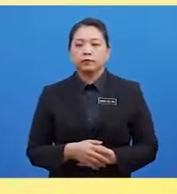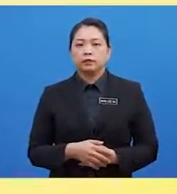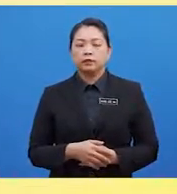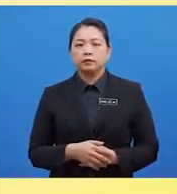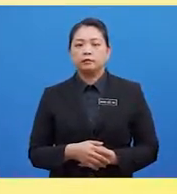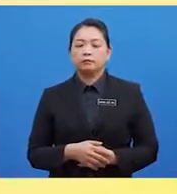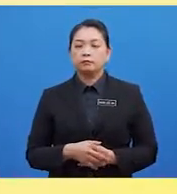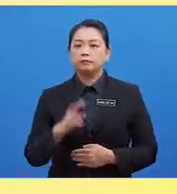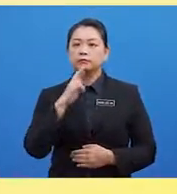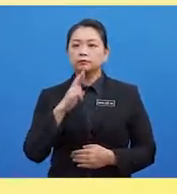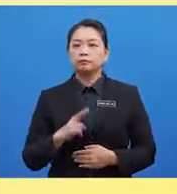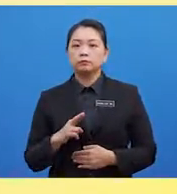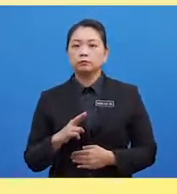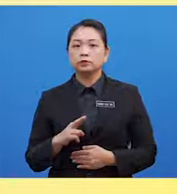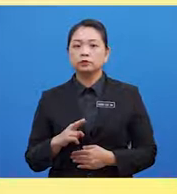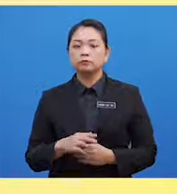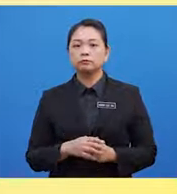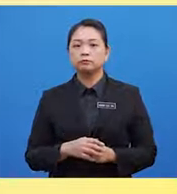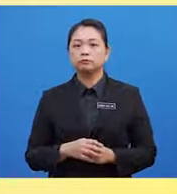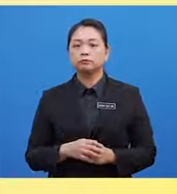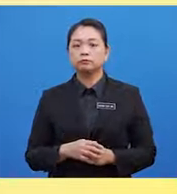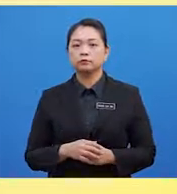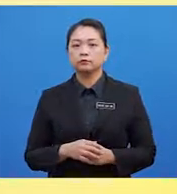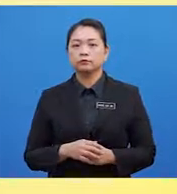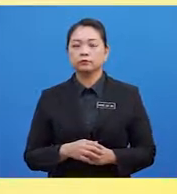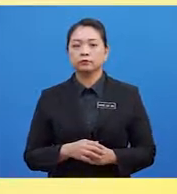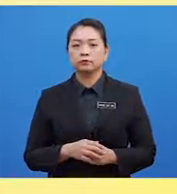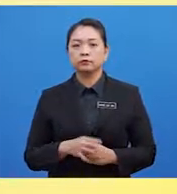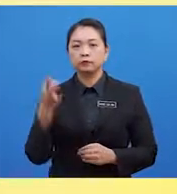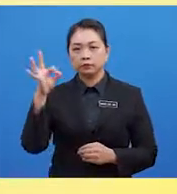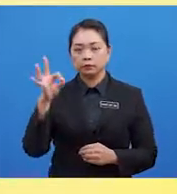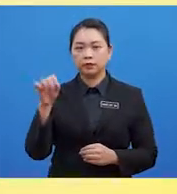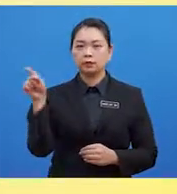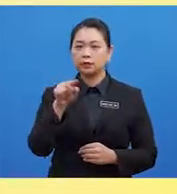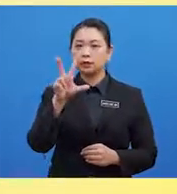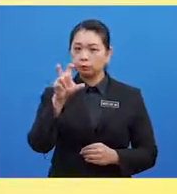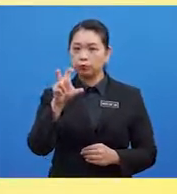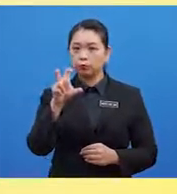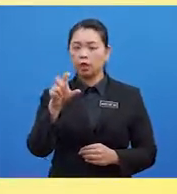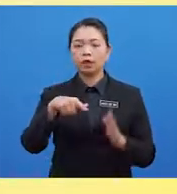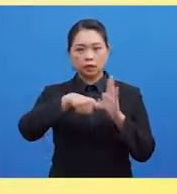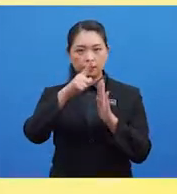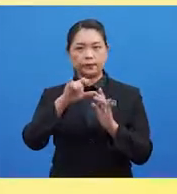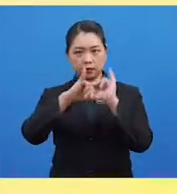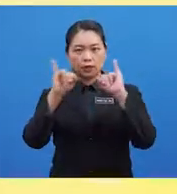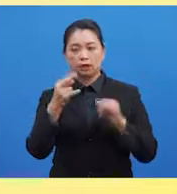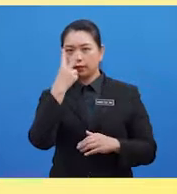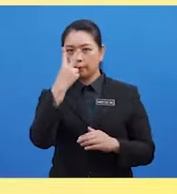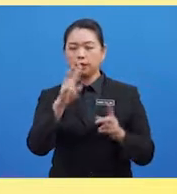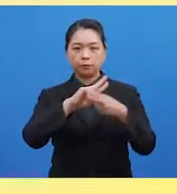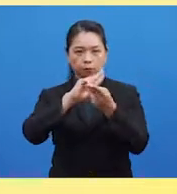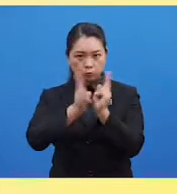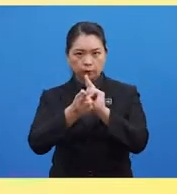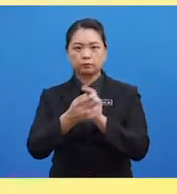Atau Dalam Lingkungan Kemahiran Sukan Adalah Apabila Remaja Dewasa Berusia Antara 19 Hingga